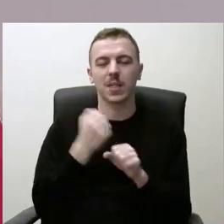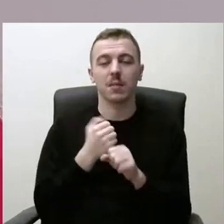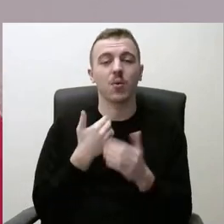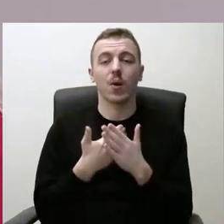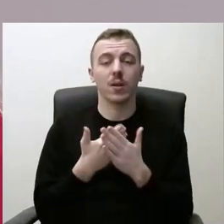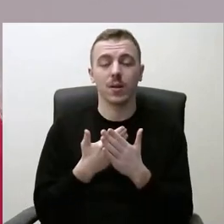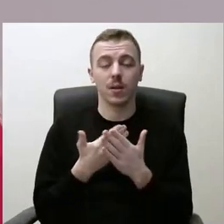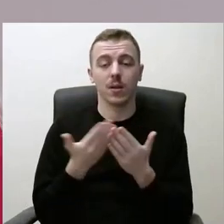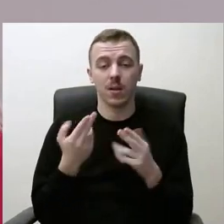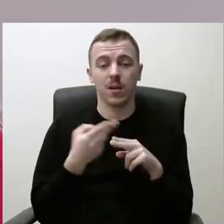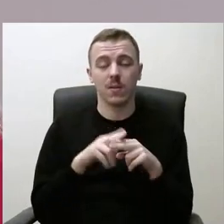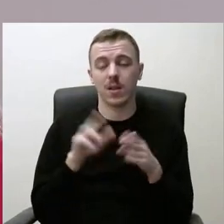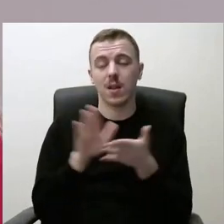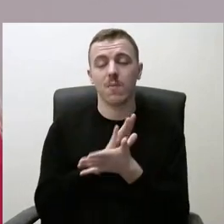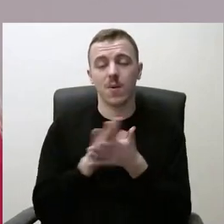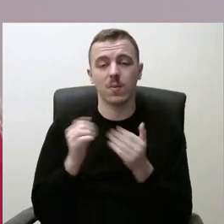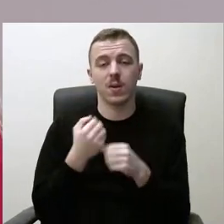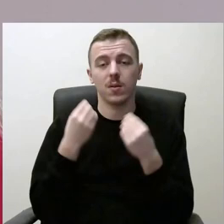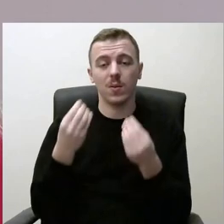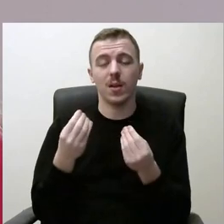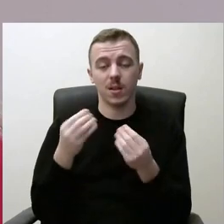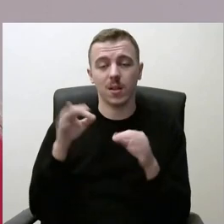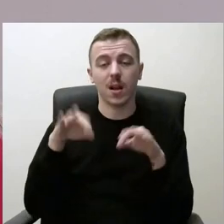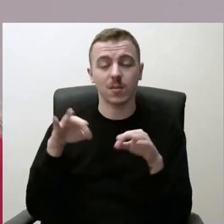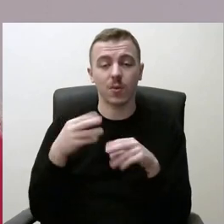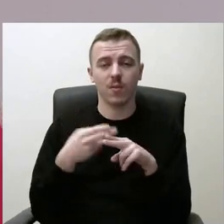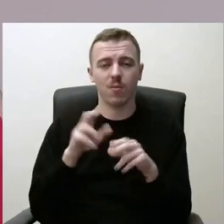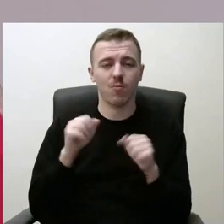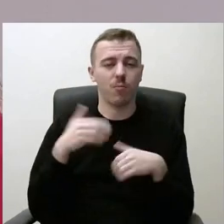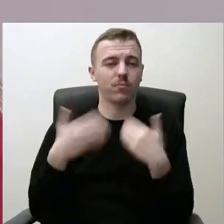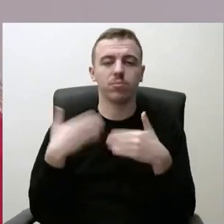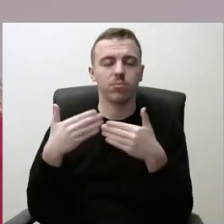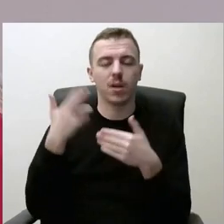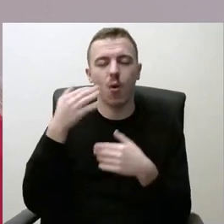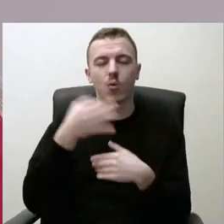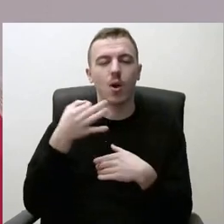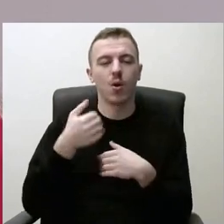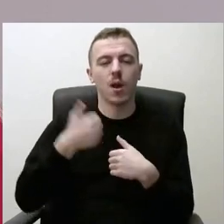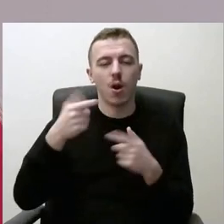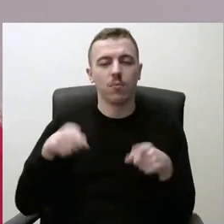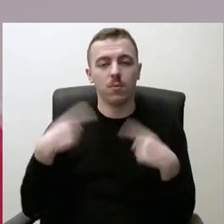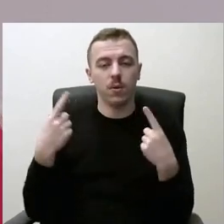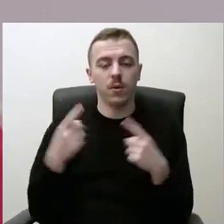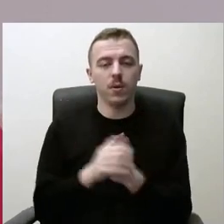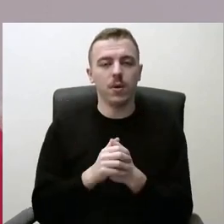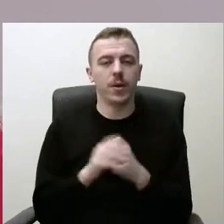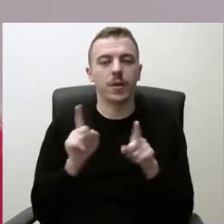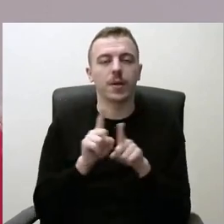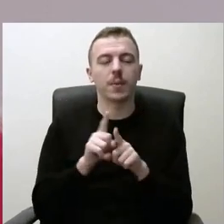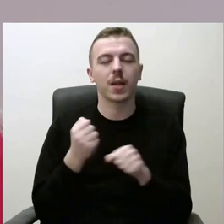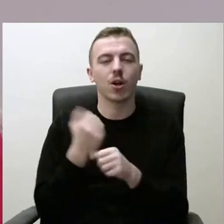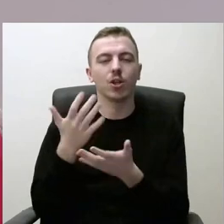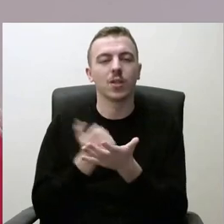todėl tas nemokamas transportas duotų labai stiprų postumį būtent Kauno rajono geroviai. Kitas dalykas yra išsaugoti ir